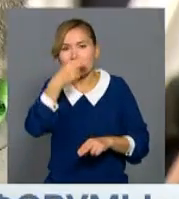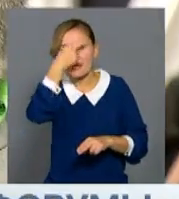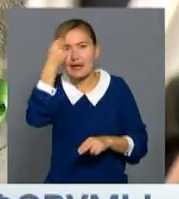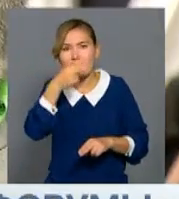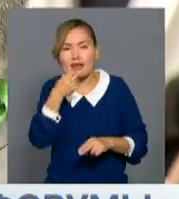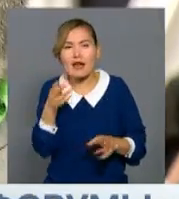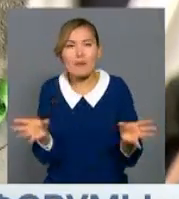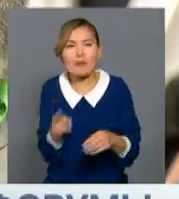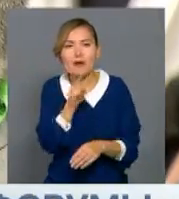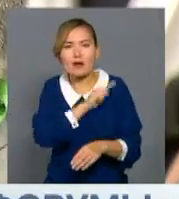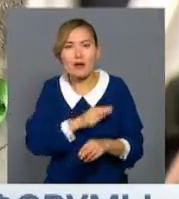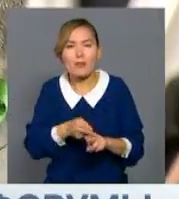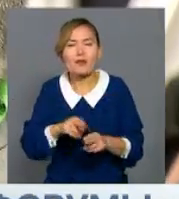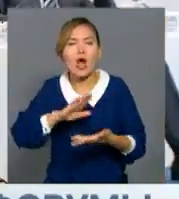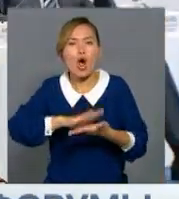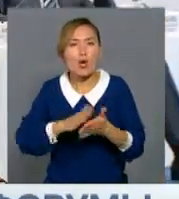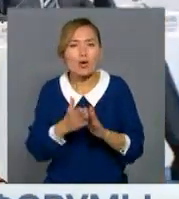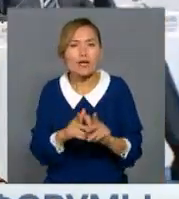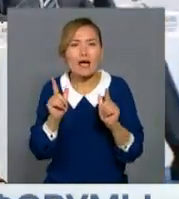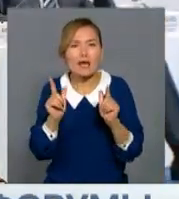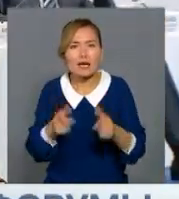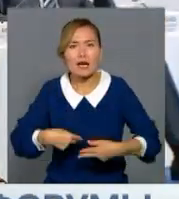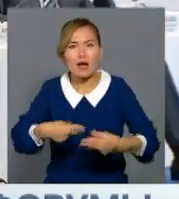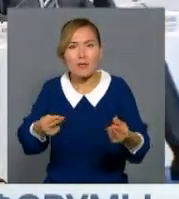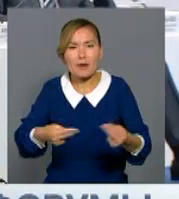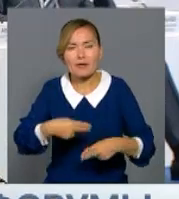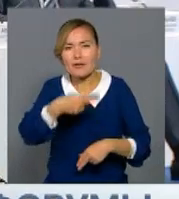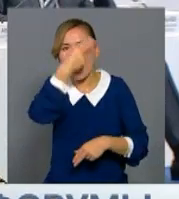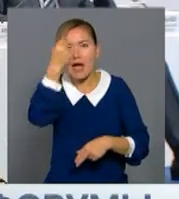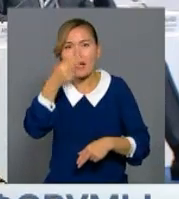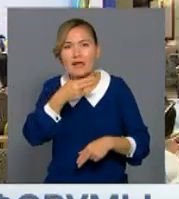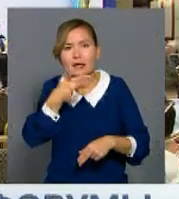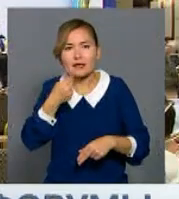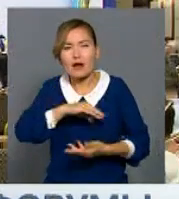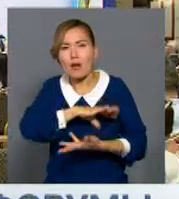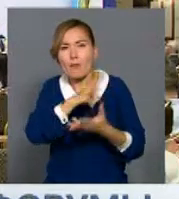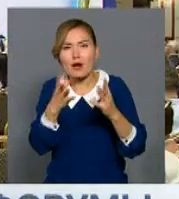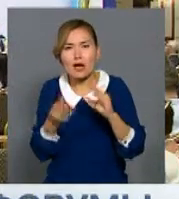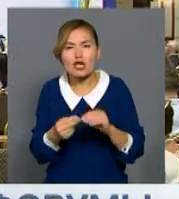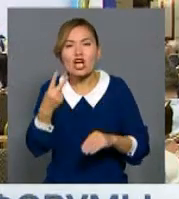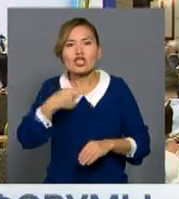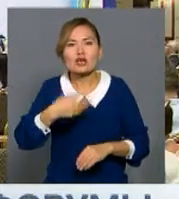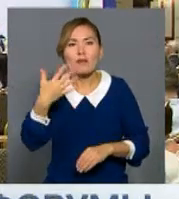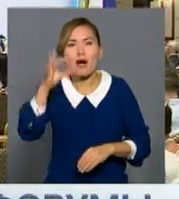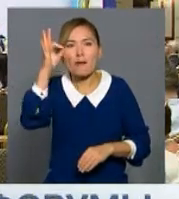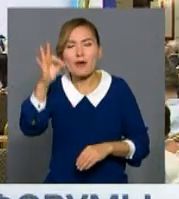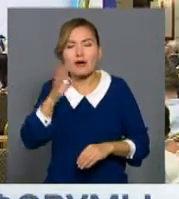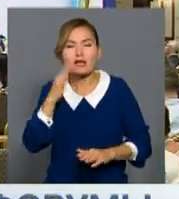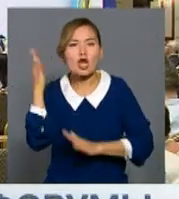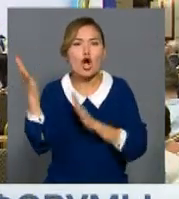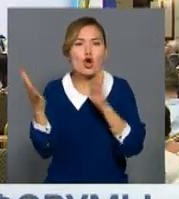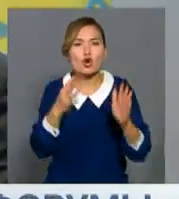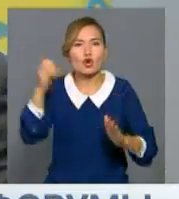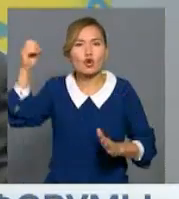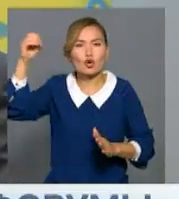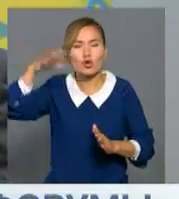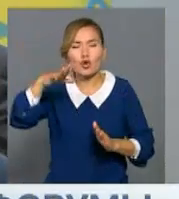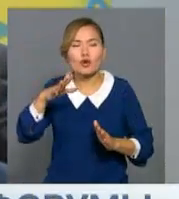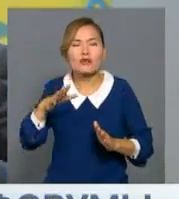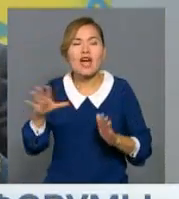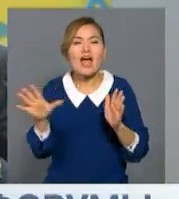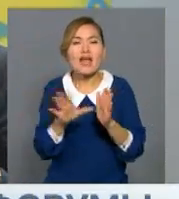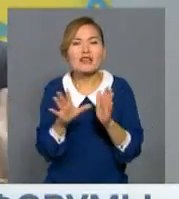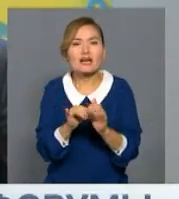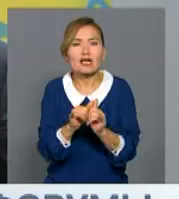тетіктерді талқылап, ортақ келісімдер жасад. Жалпы Италияда үшкі қажеттіліктің 25 пайызы баламалы қуат көздер арқылы жабылады.